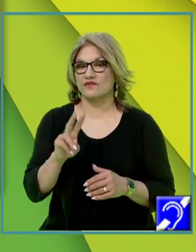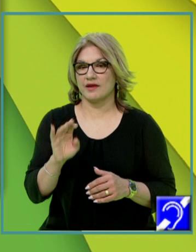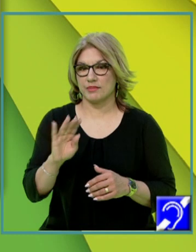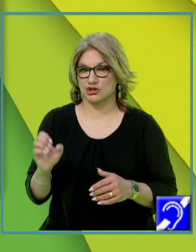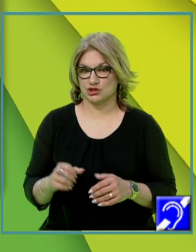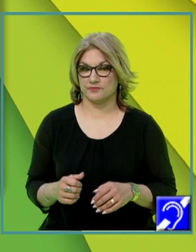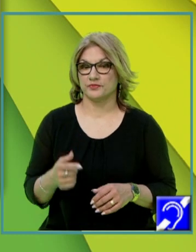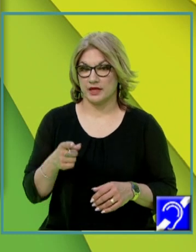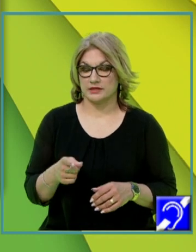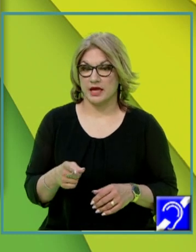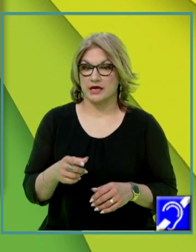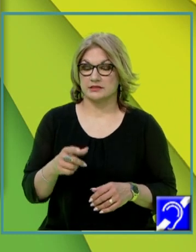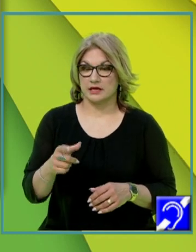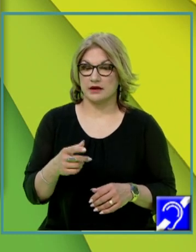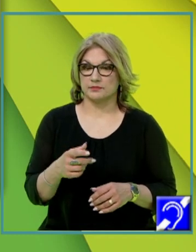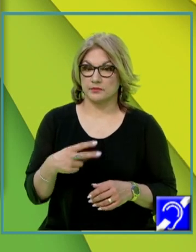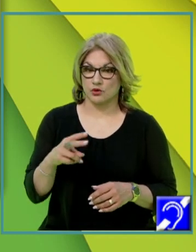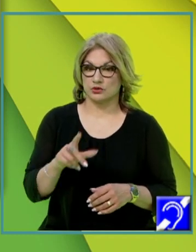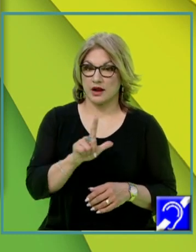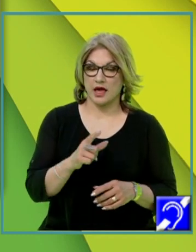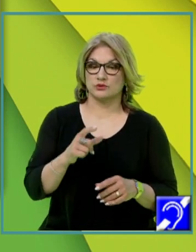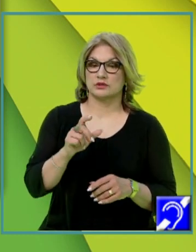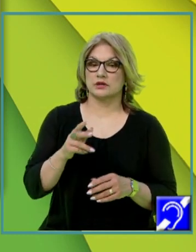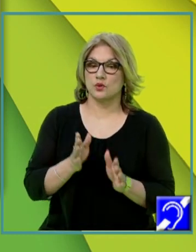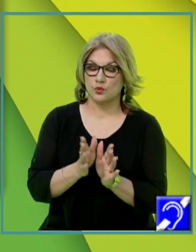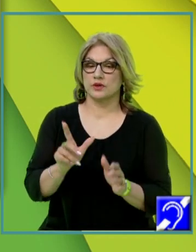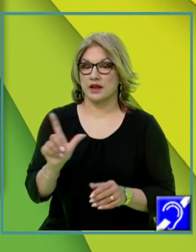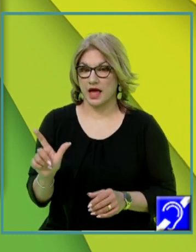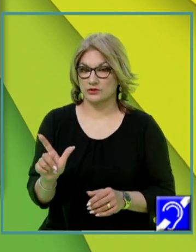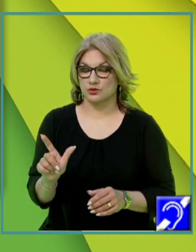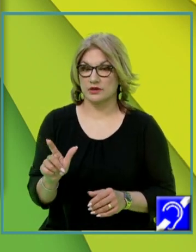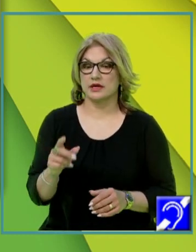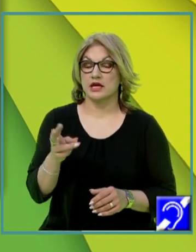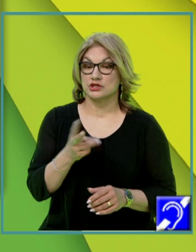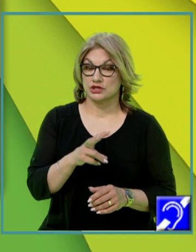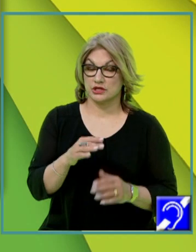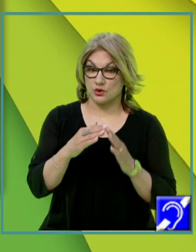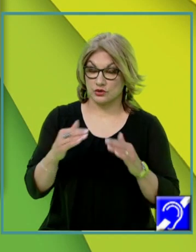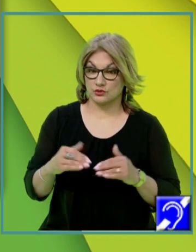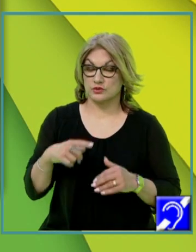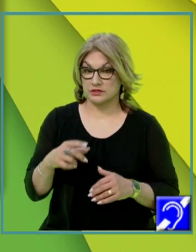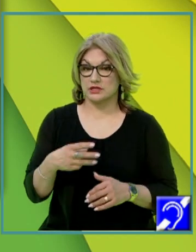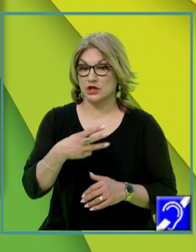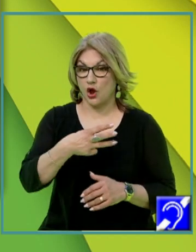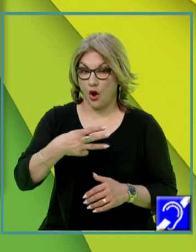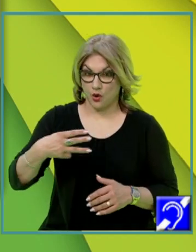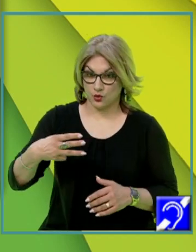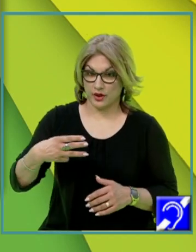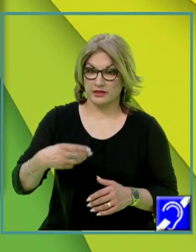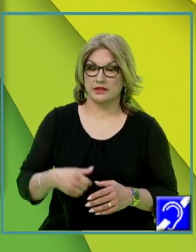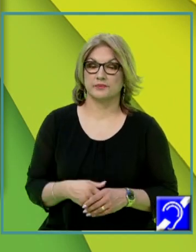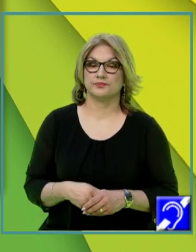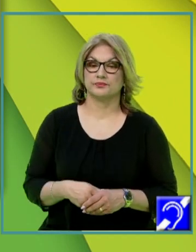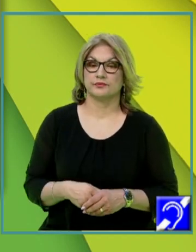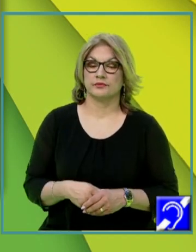congruență latură-unghi-latură, și sezizează că unghiul este dintre laturi, cele două triunghiuri sunt congruente, dar triunghiul AEB este